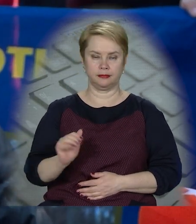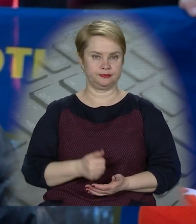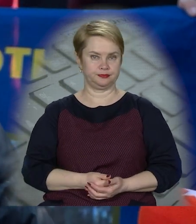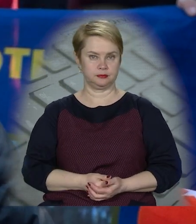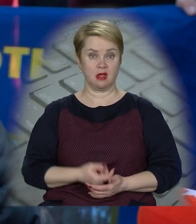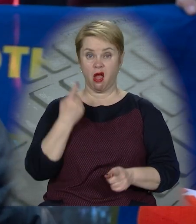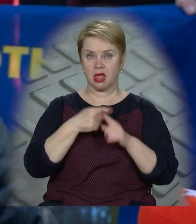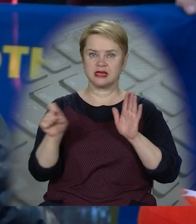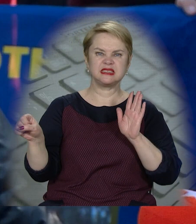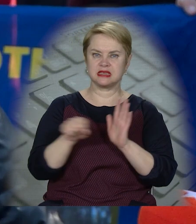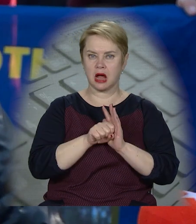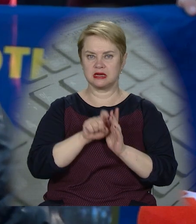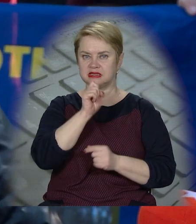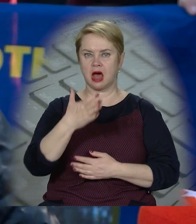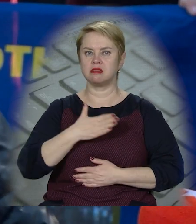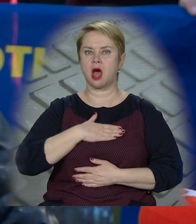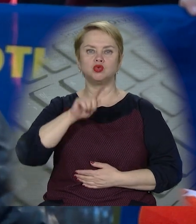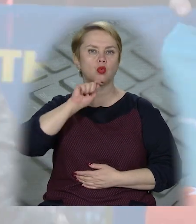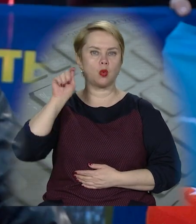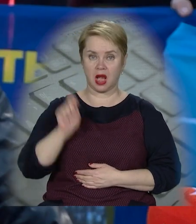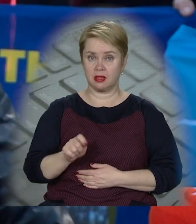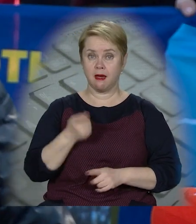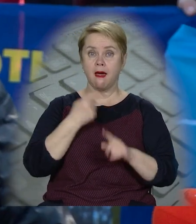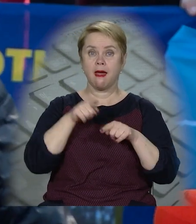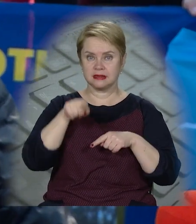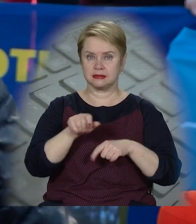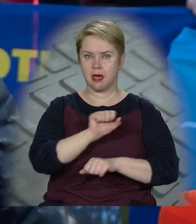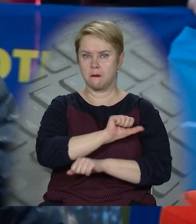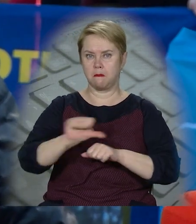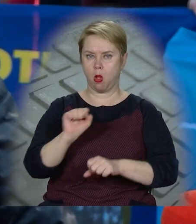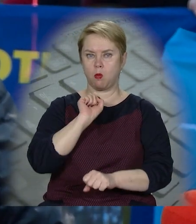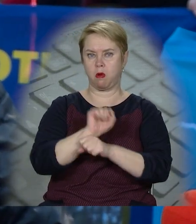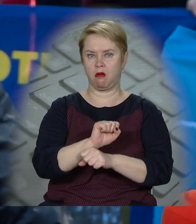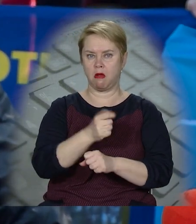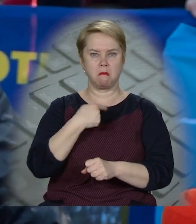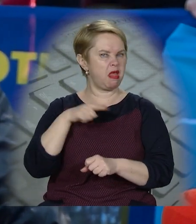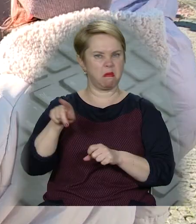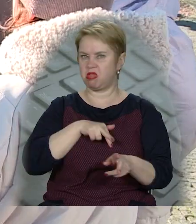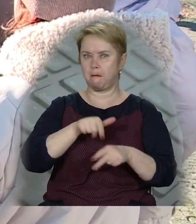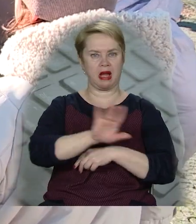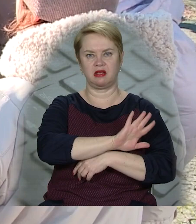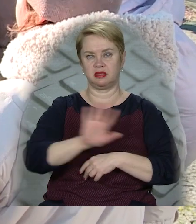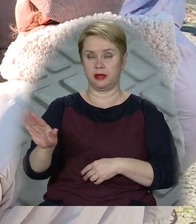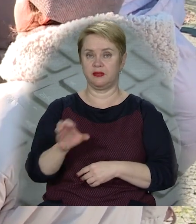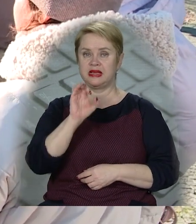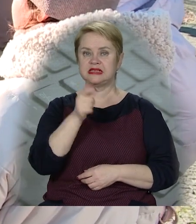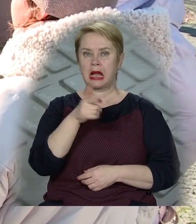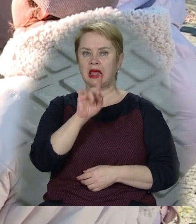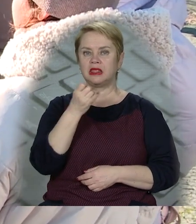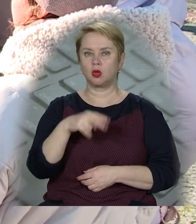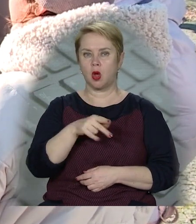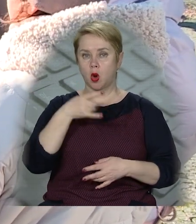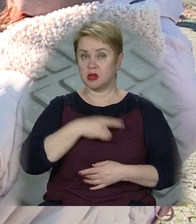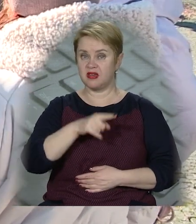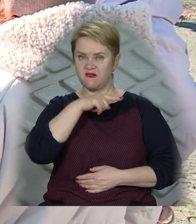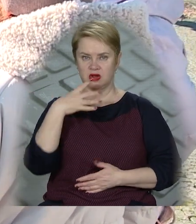які загинули за нашу країну. І цей блокпост їм не перейти. Сергій Ніконов народився в